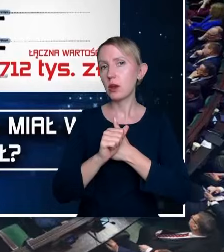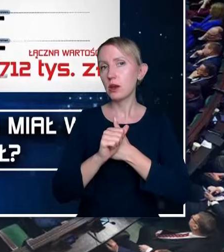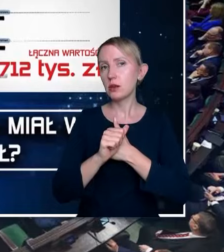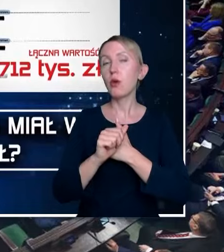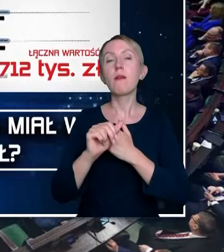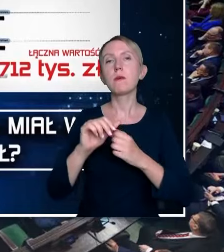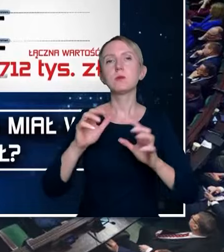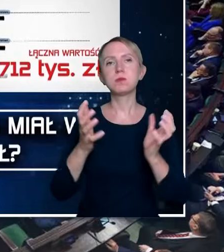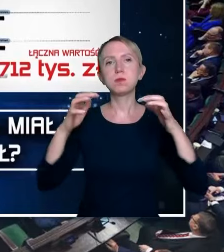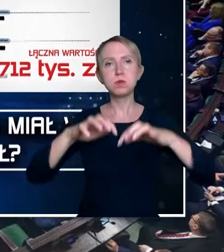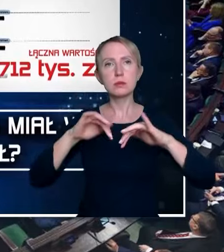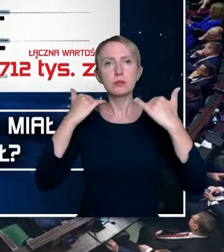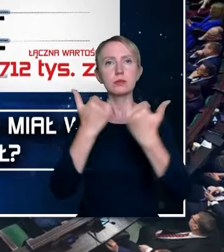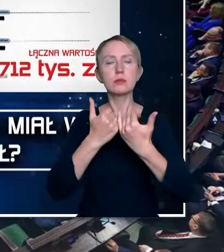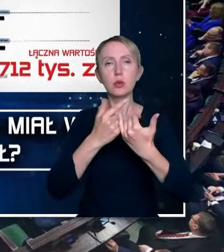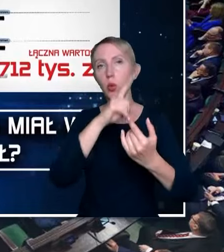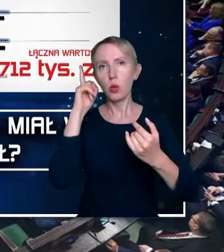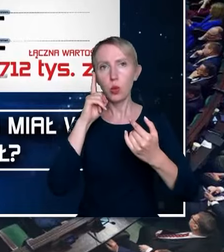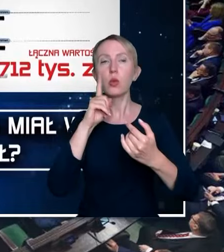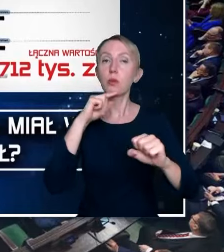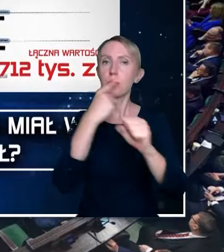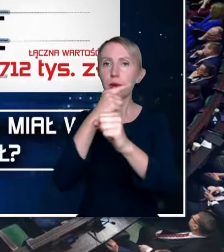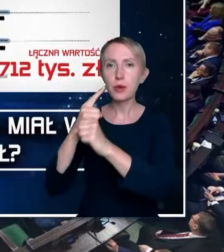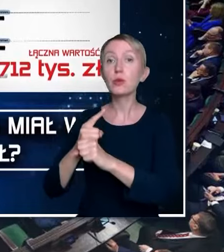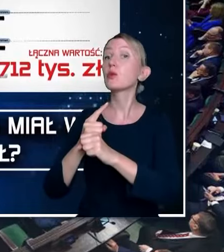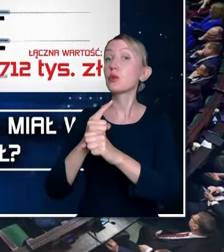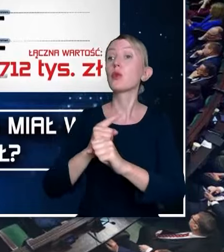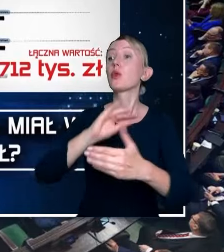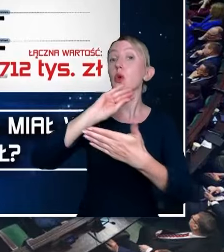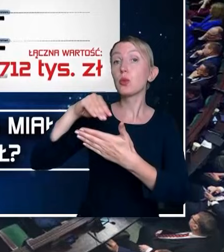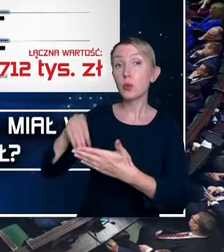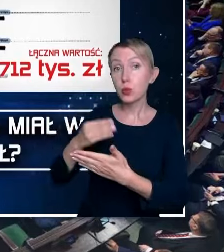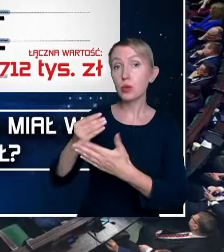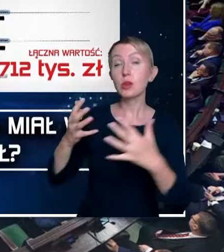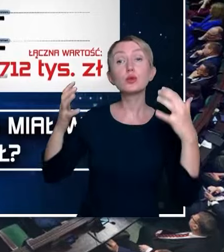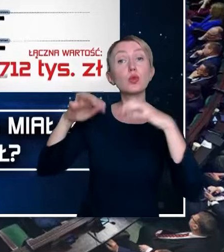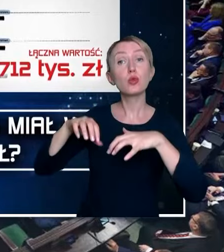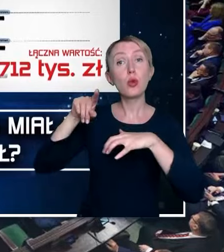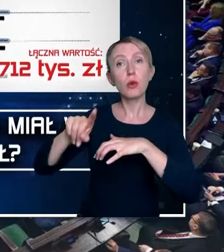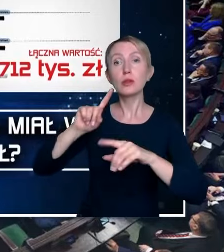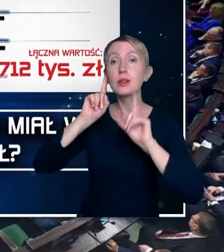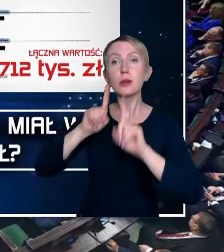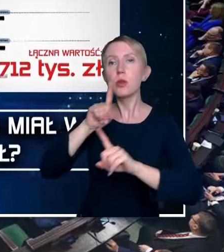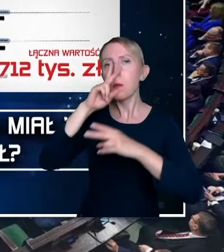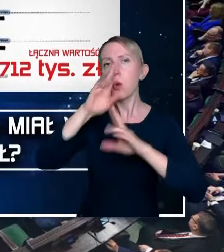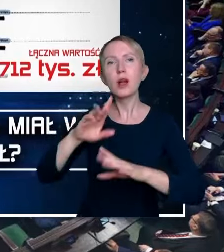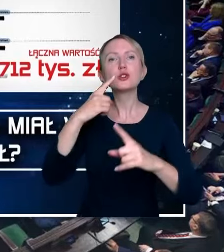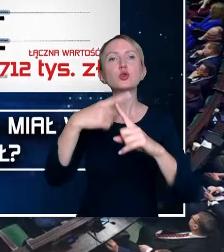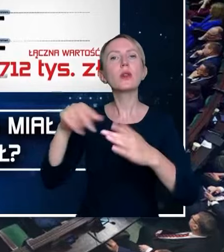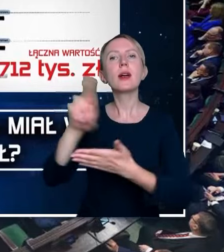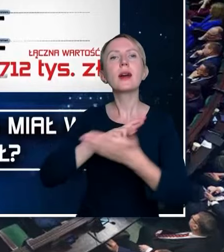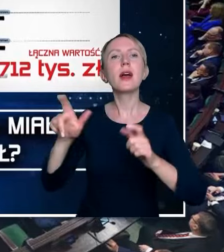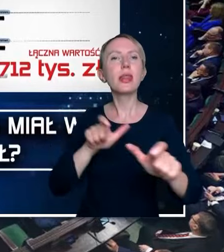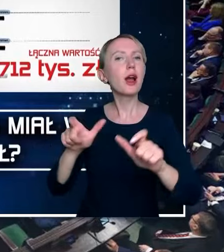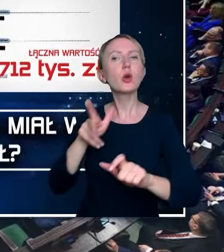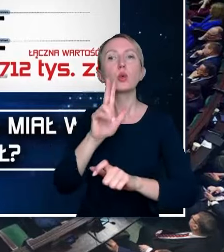podpisuje instrukcje na te zgromadzenia. To on de facto wskazuje członków Rady Nadzorczej,